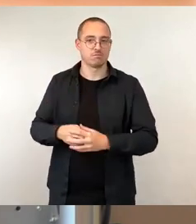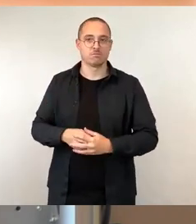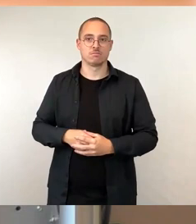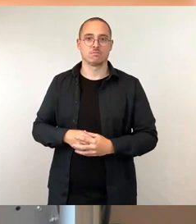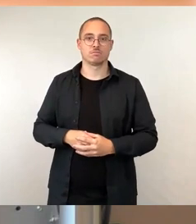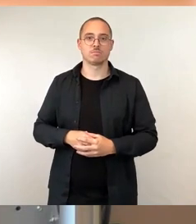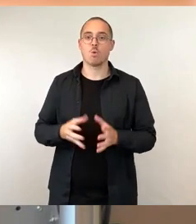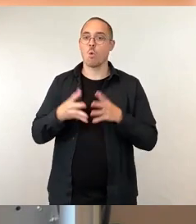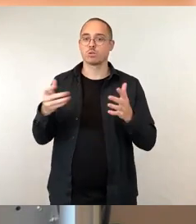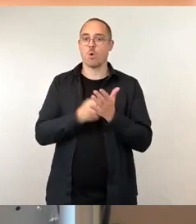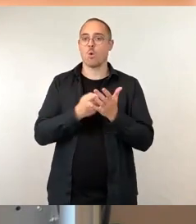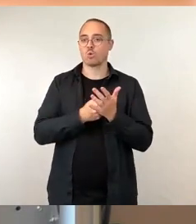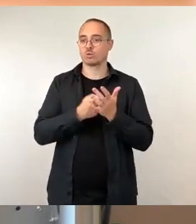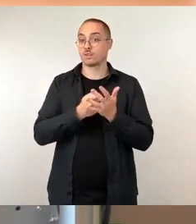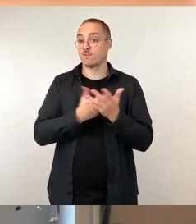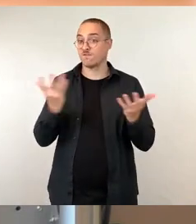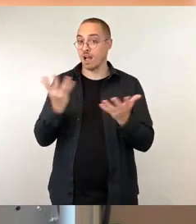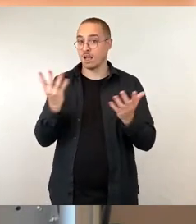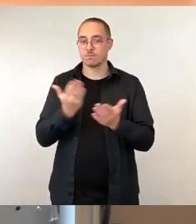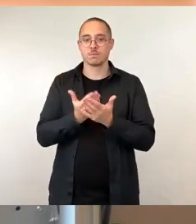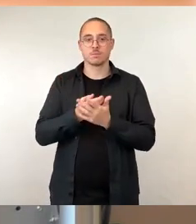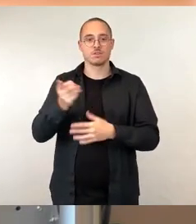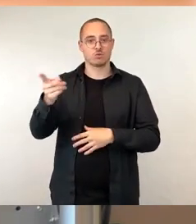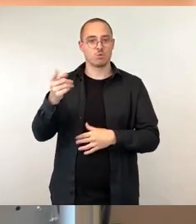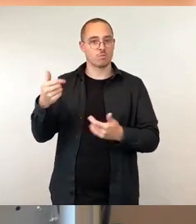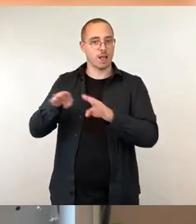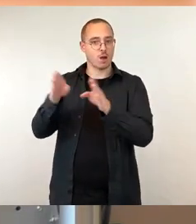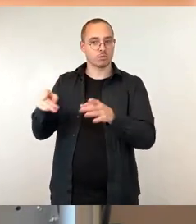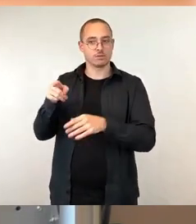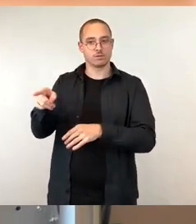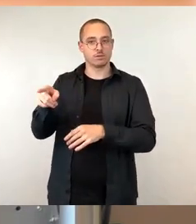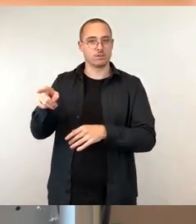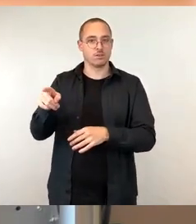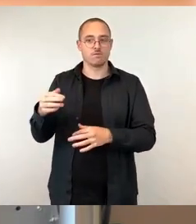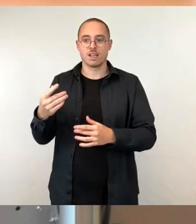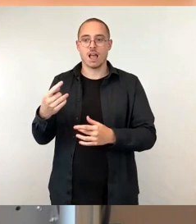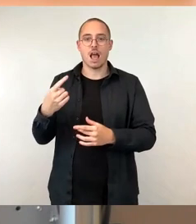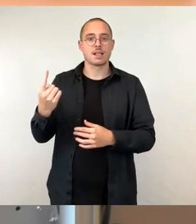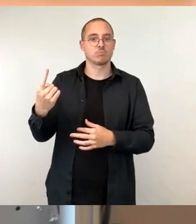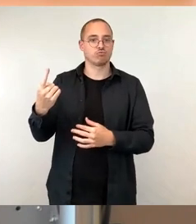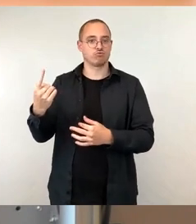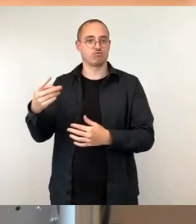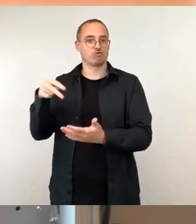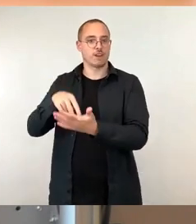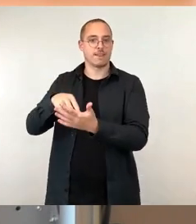dass in Objekten ohne Möglichkeit zur Selbstversorgung eigenständiges Kochen, bereitzustellendes Catering etc.